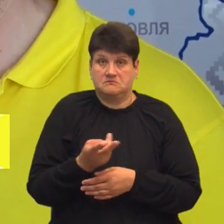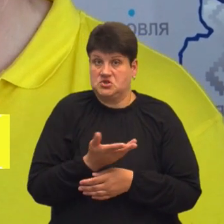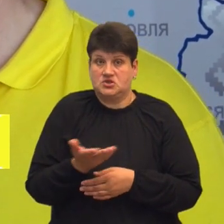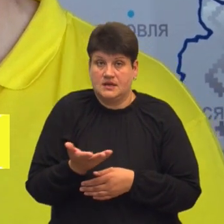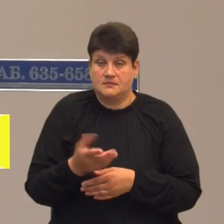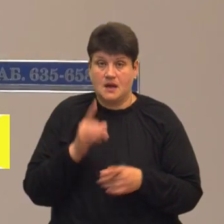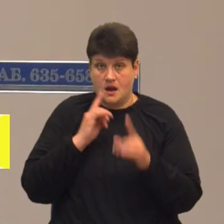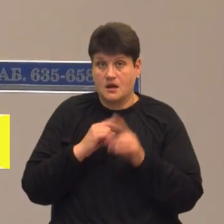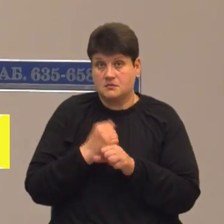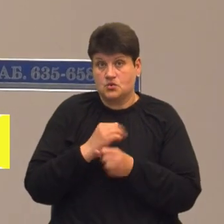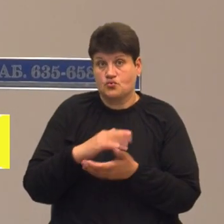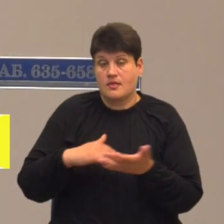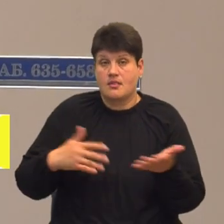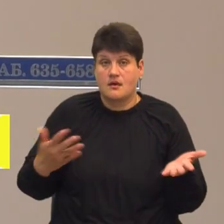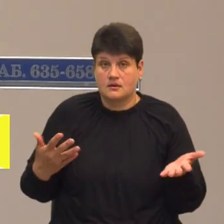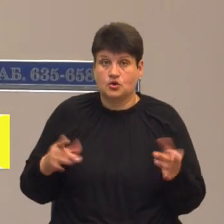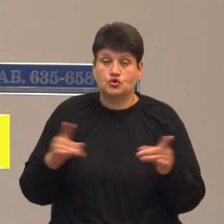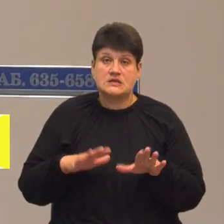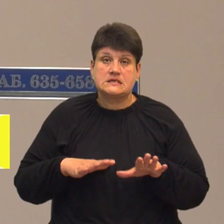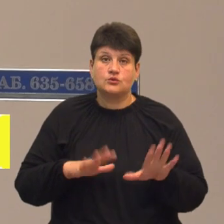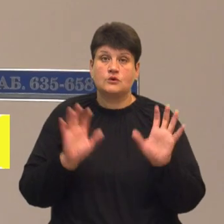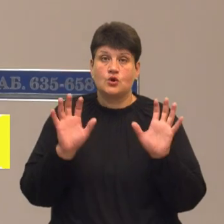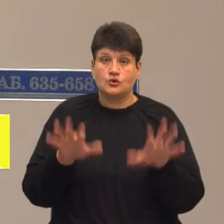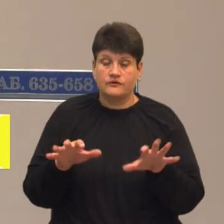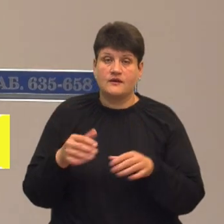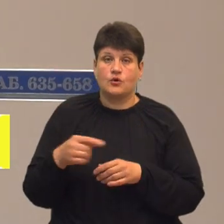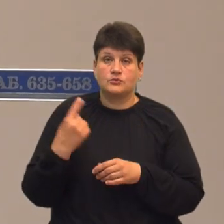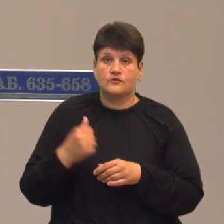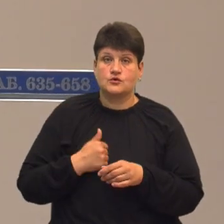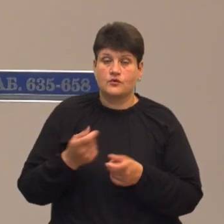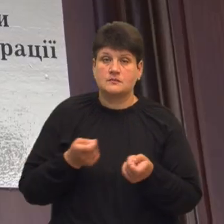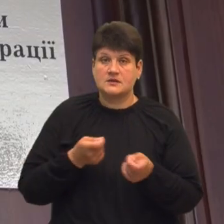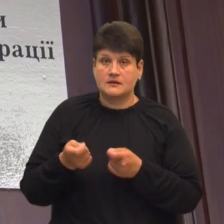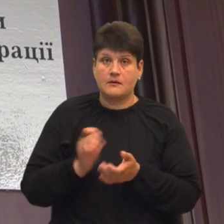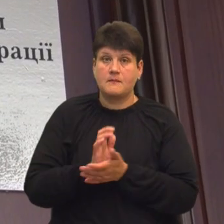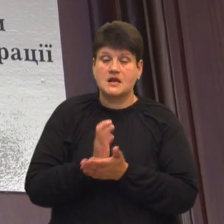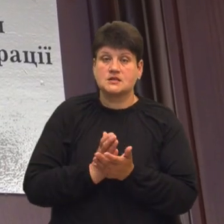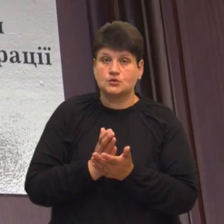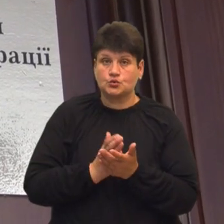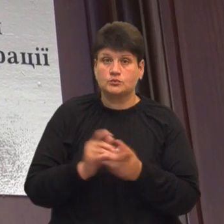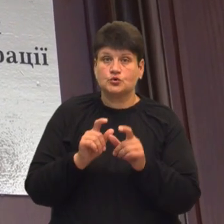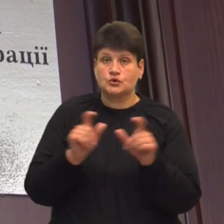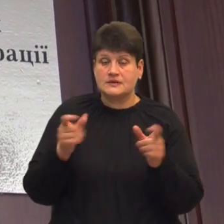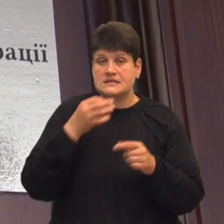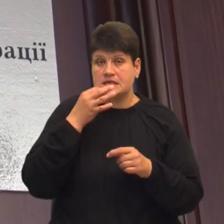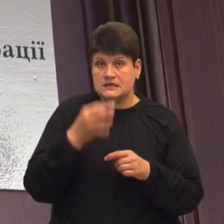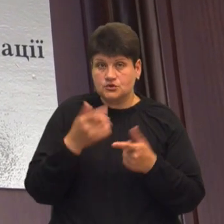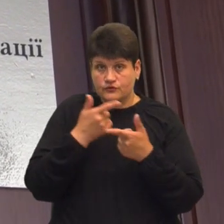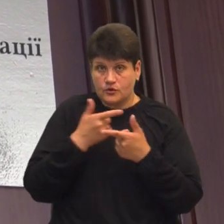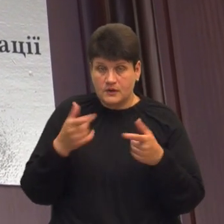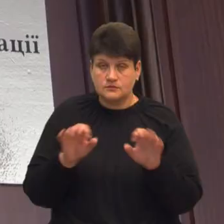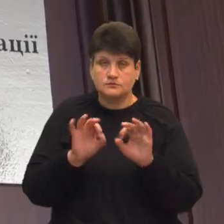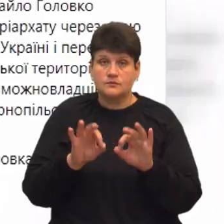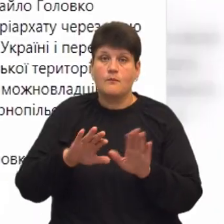рада працює далі. Щодо заступників голови обласної військової адміністрації, у пресслужбі установи повідомили, що інформацію прокоментують